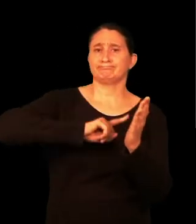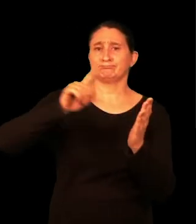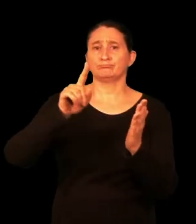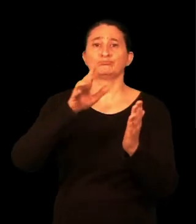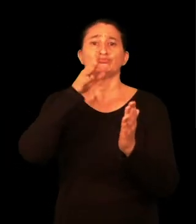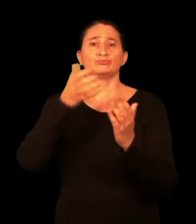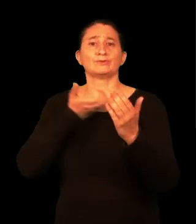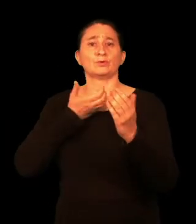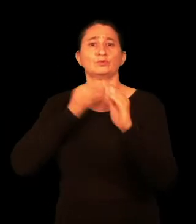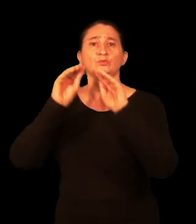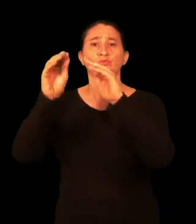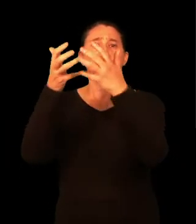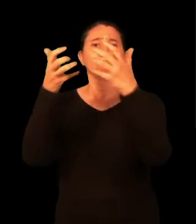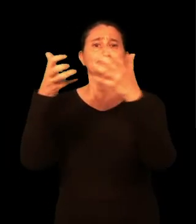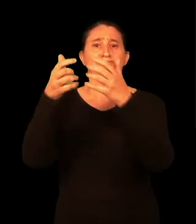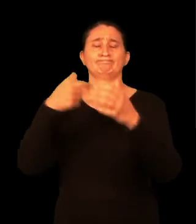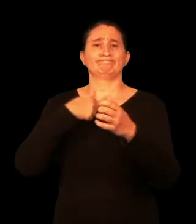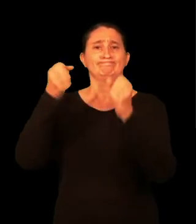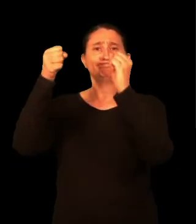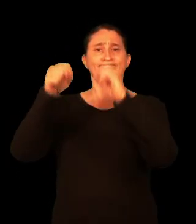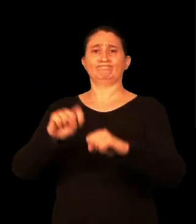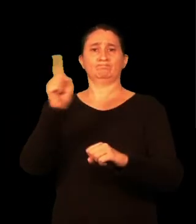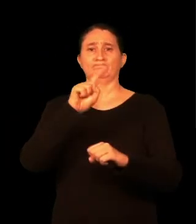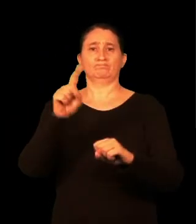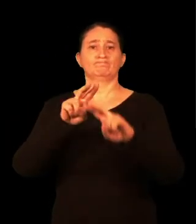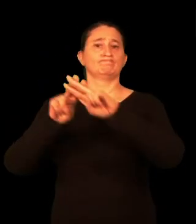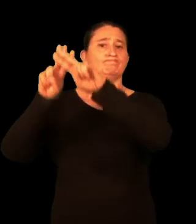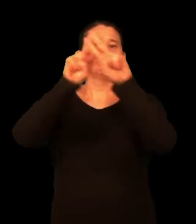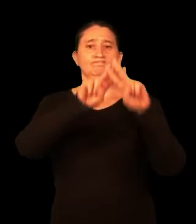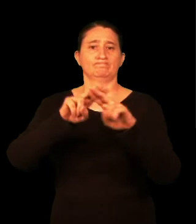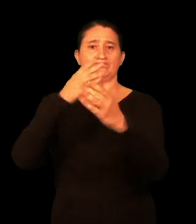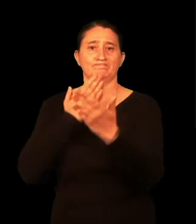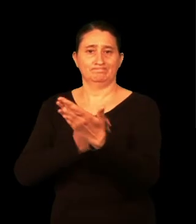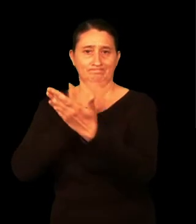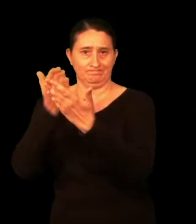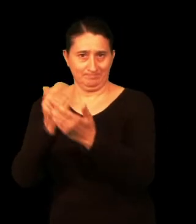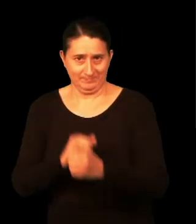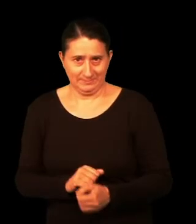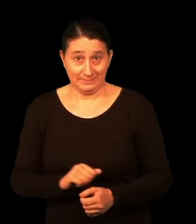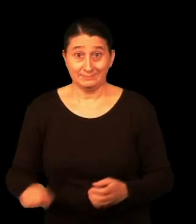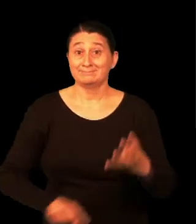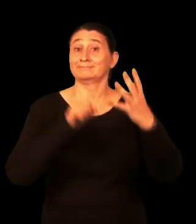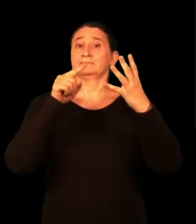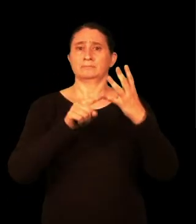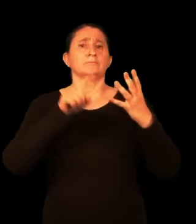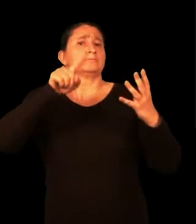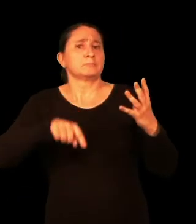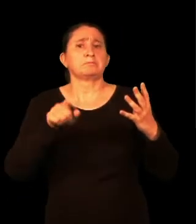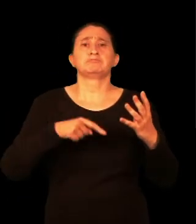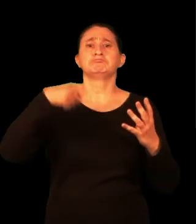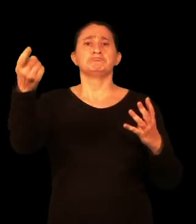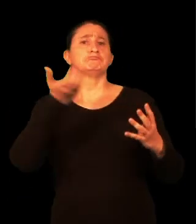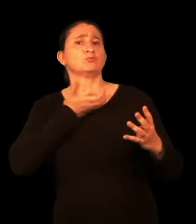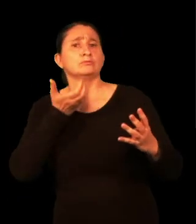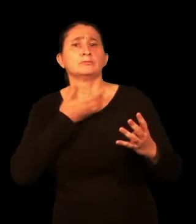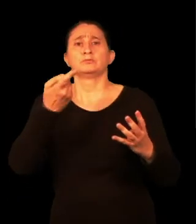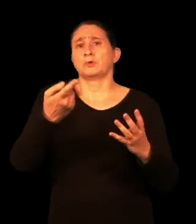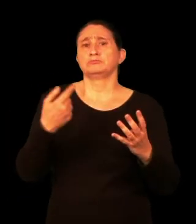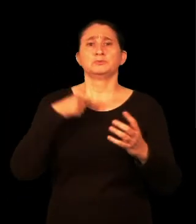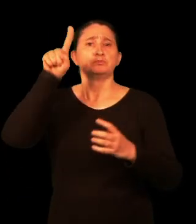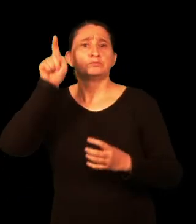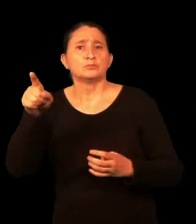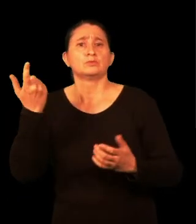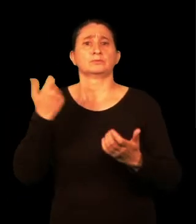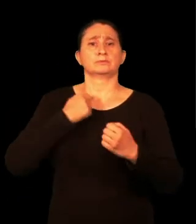udalarekin adoz ez zauden erabakiren bat berrikuz dadila eskatzeko. Eta udalari egin nahi dizkiozun